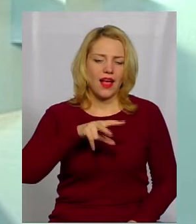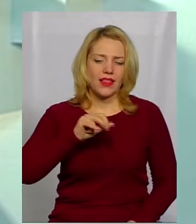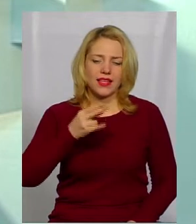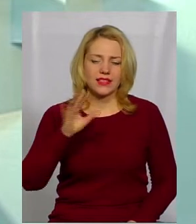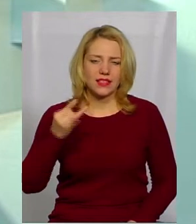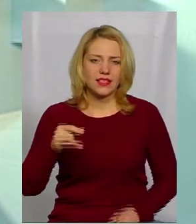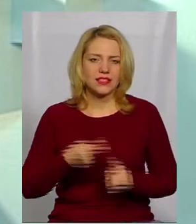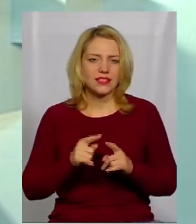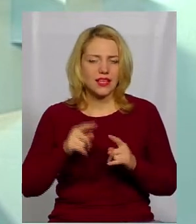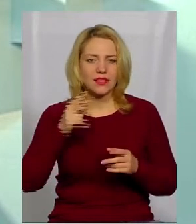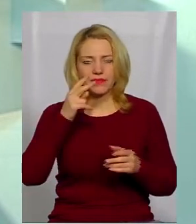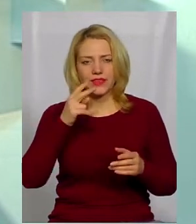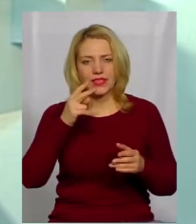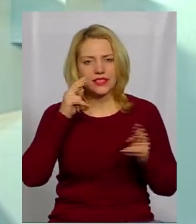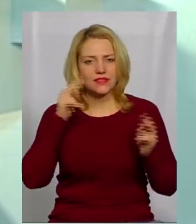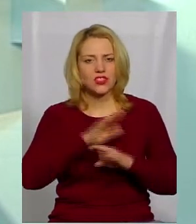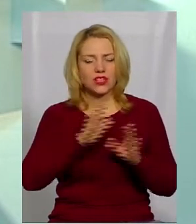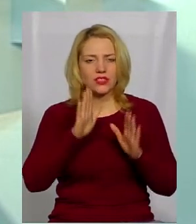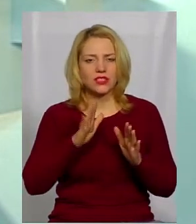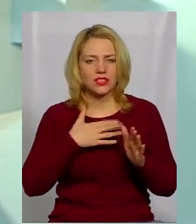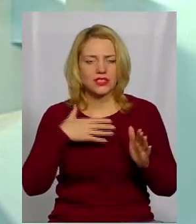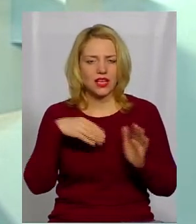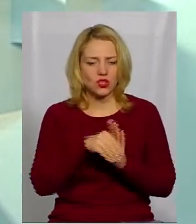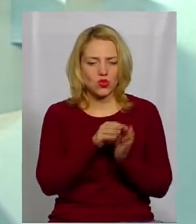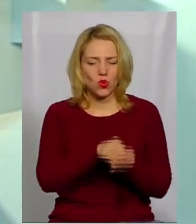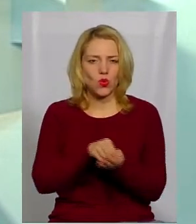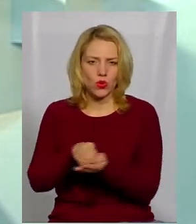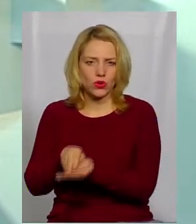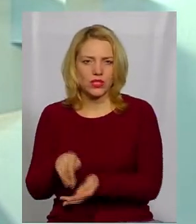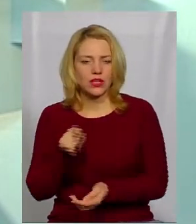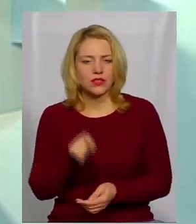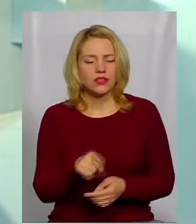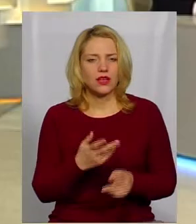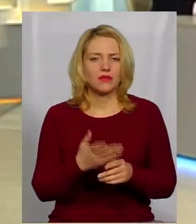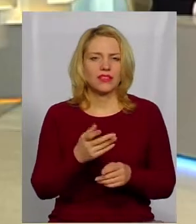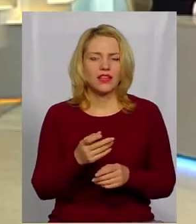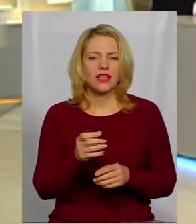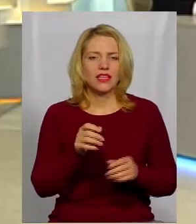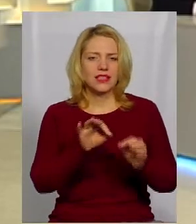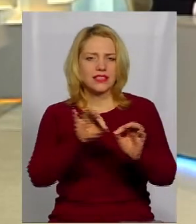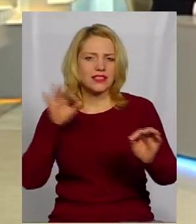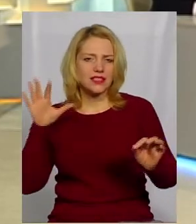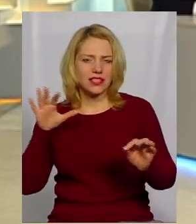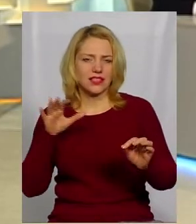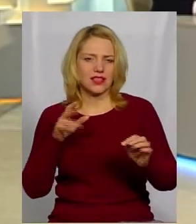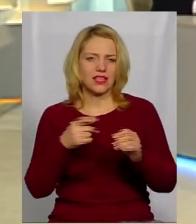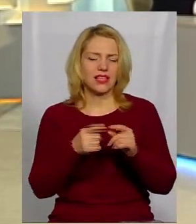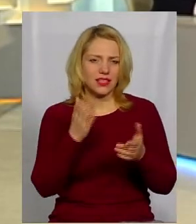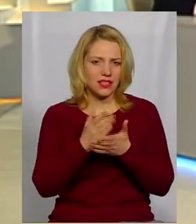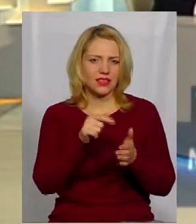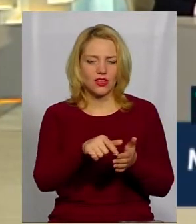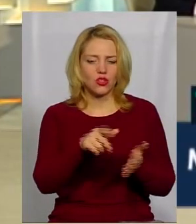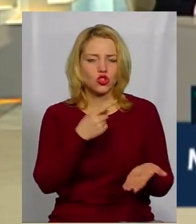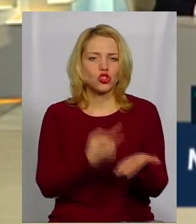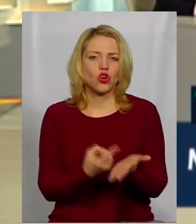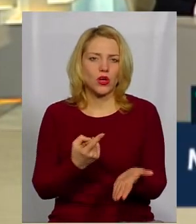загинули під час цього штурму, а вони там же і захоронені з тими наконечниками стріл, який вбили тоді. Вже є докази. Так,